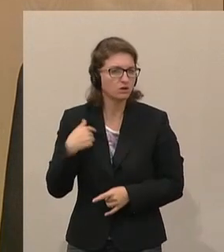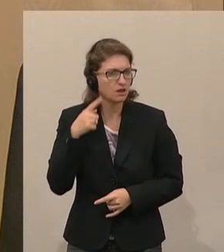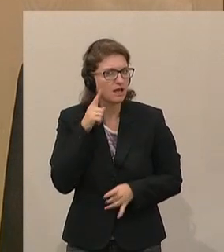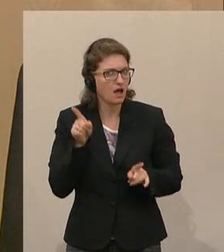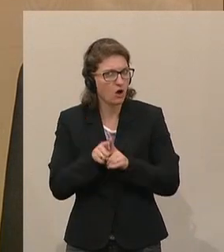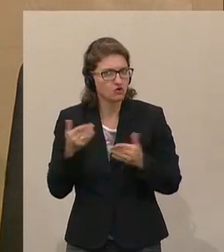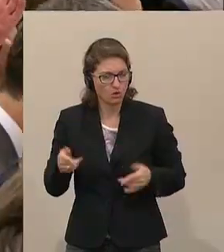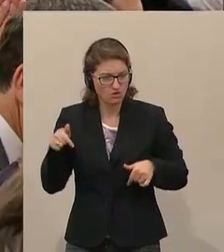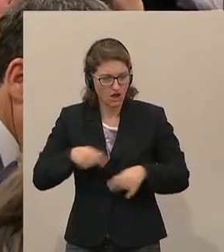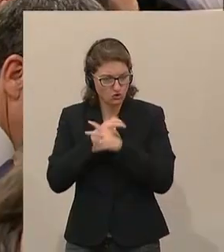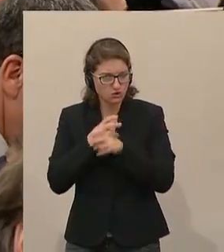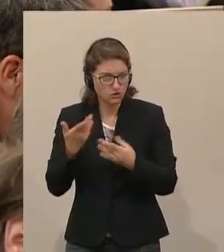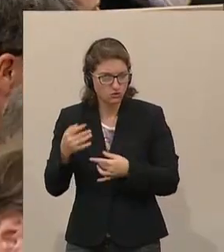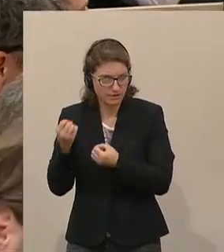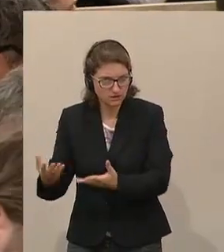Republik.